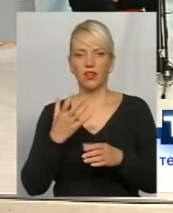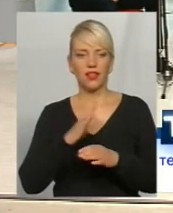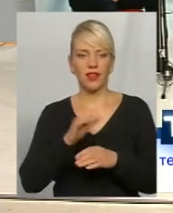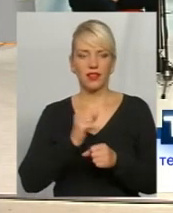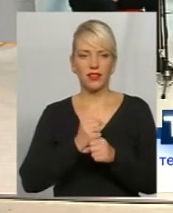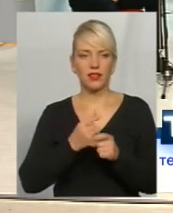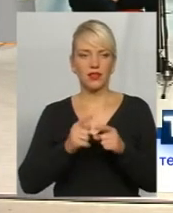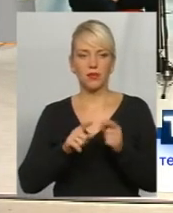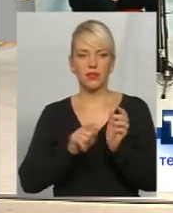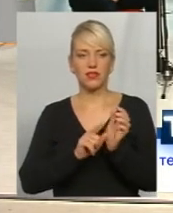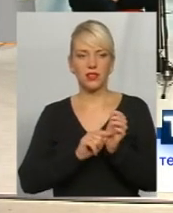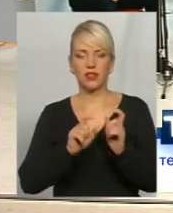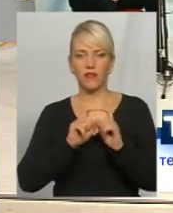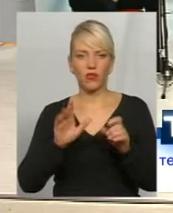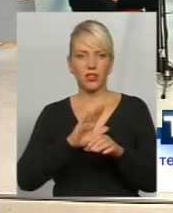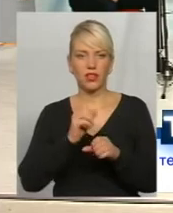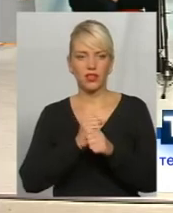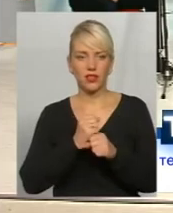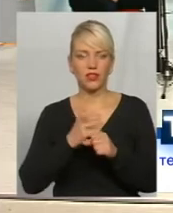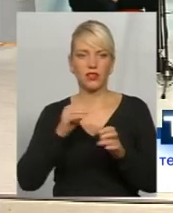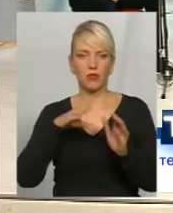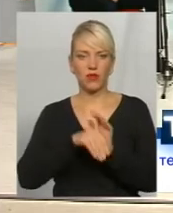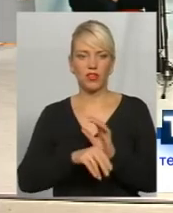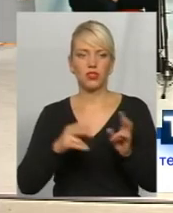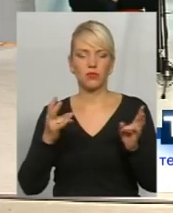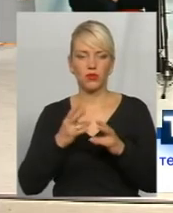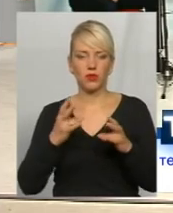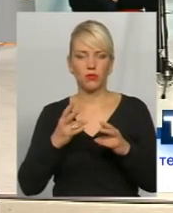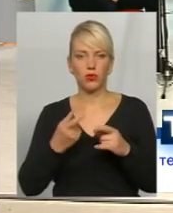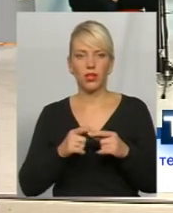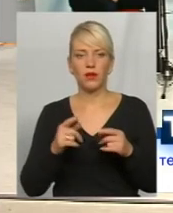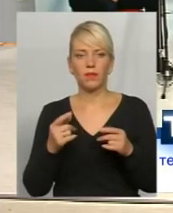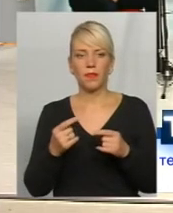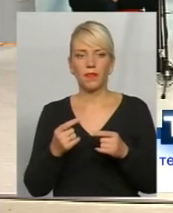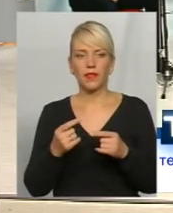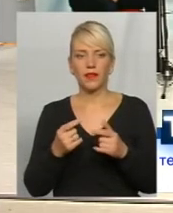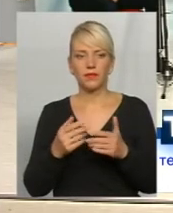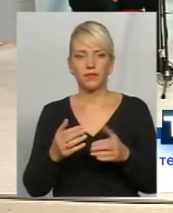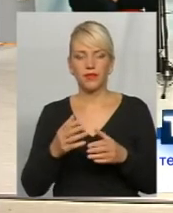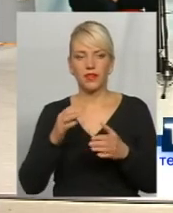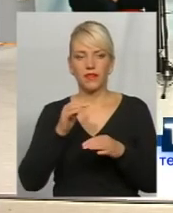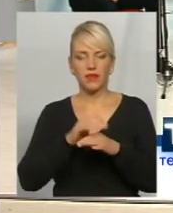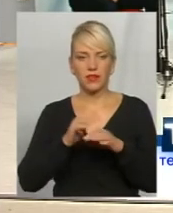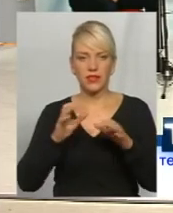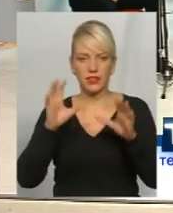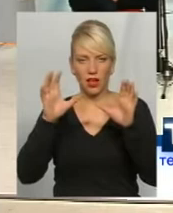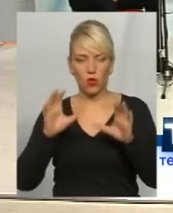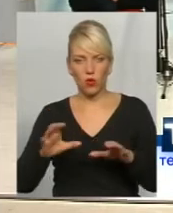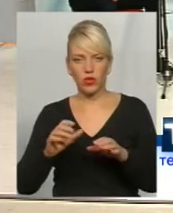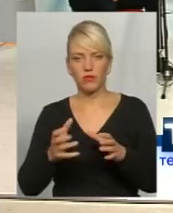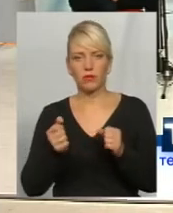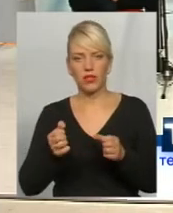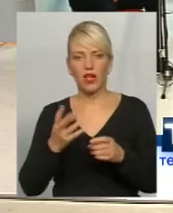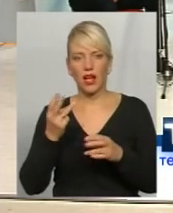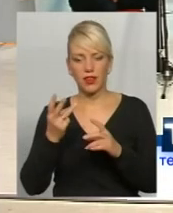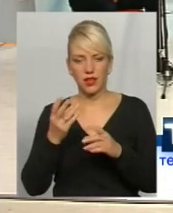передбачений, його запровадження потребує прийняття деяких нормативно-правих актів, законів. А третє